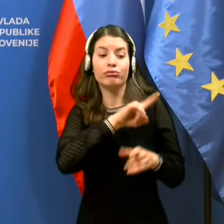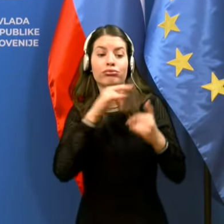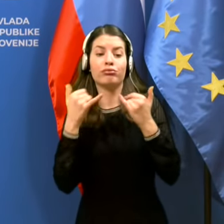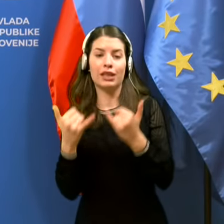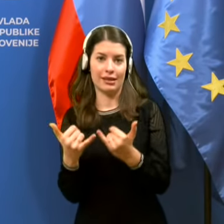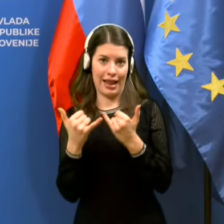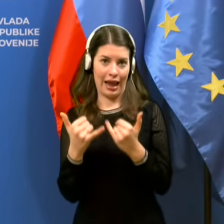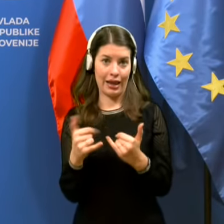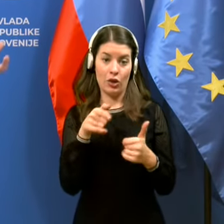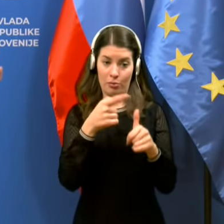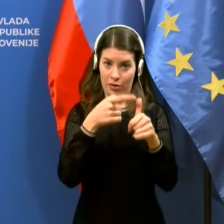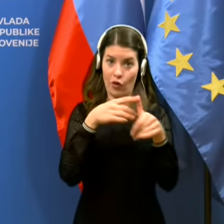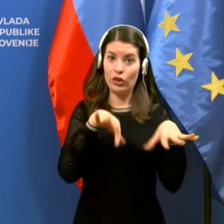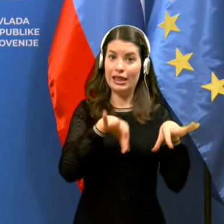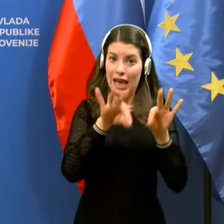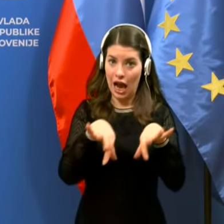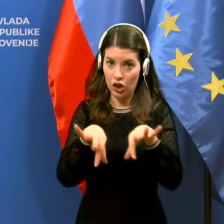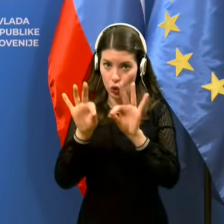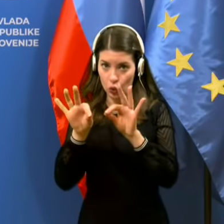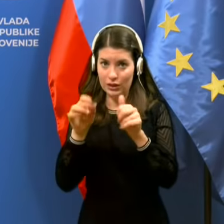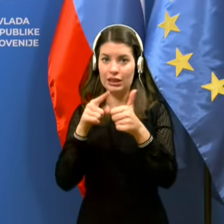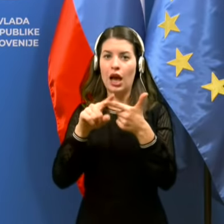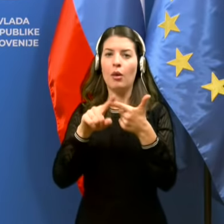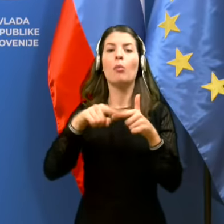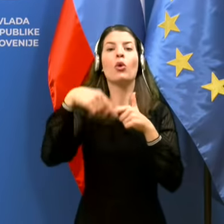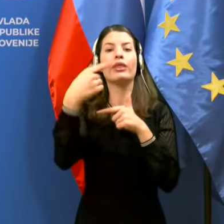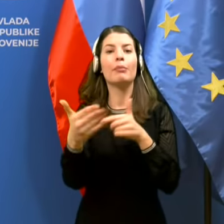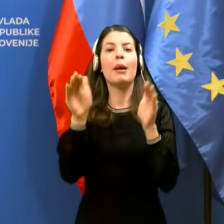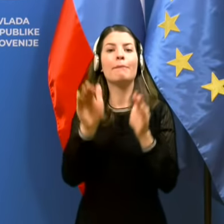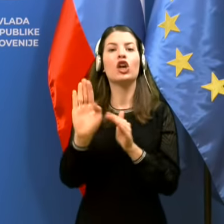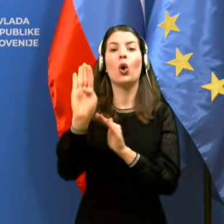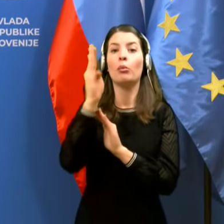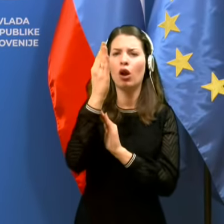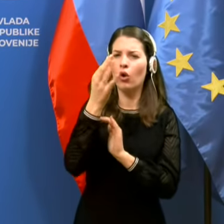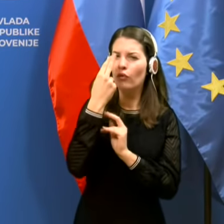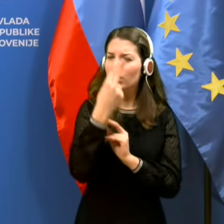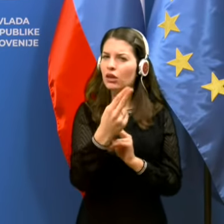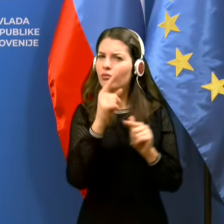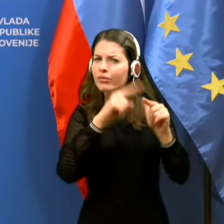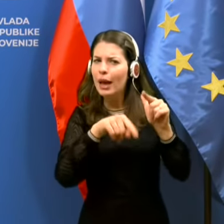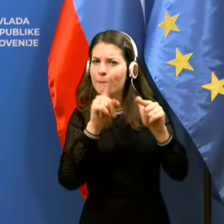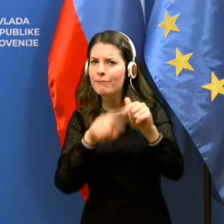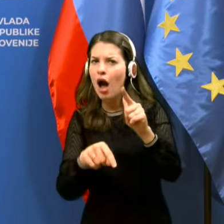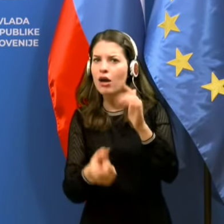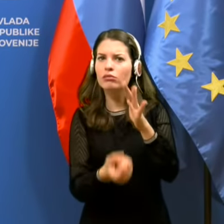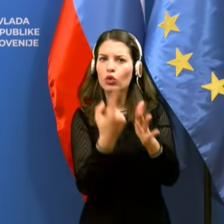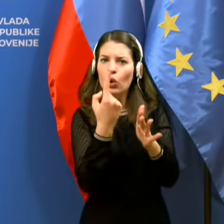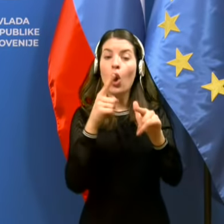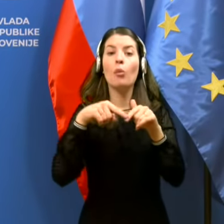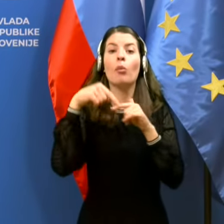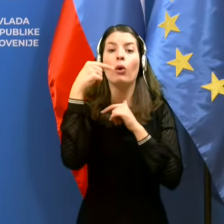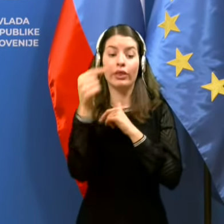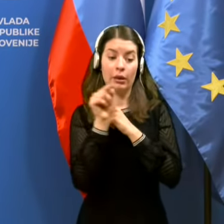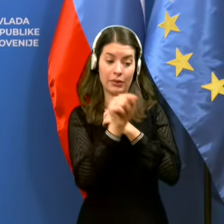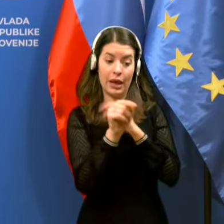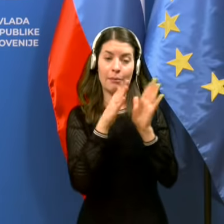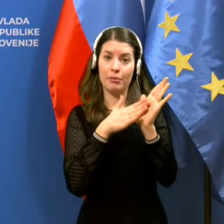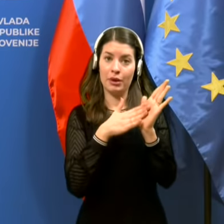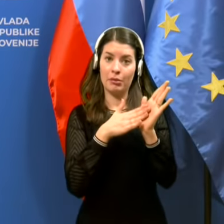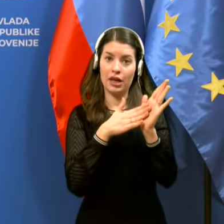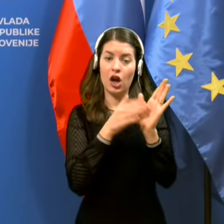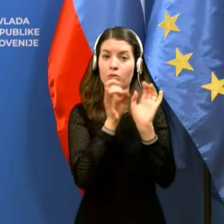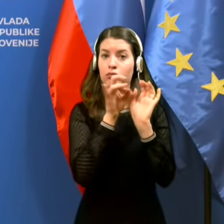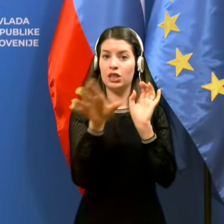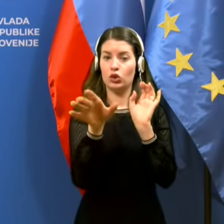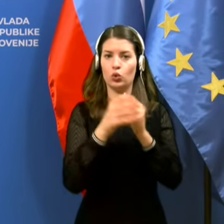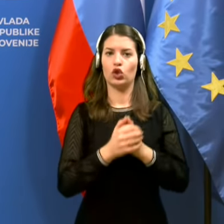diagnostika in potem kliniki in mikrobiologi, če vidijo, da neki ne klapa, potem primir pač odjavijo